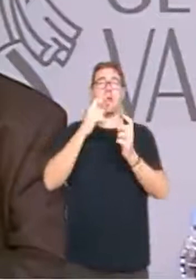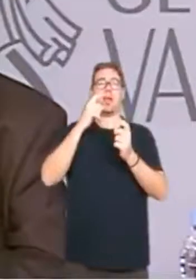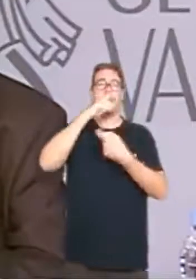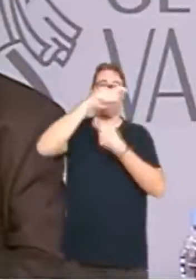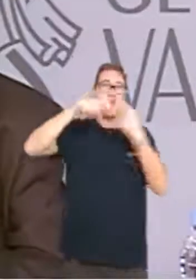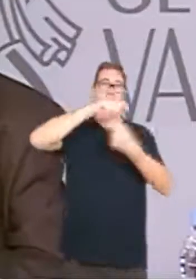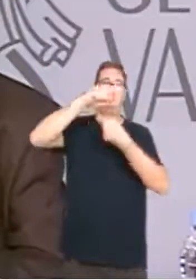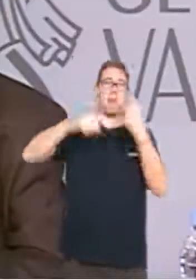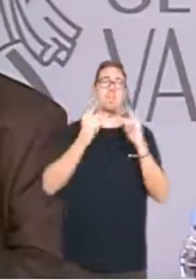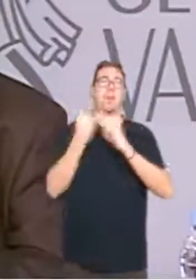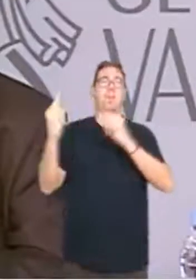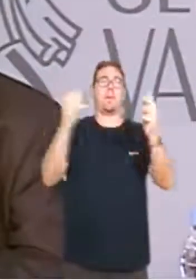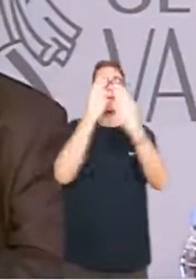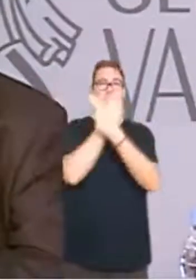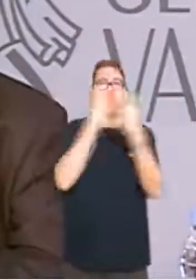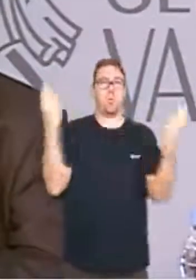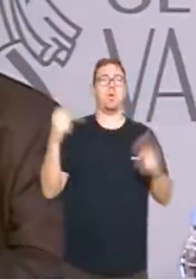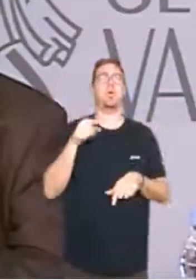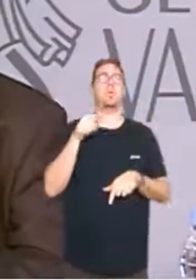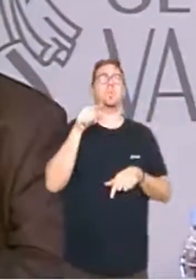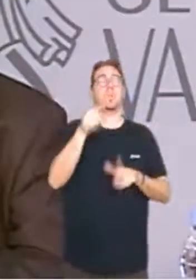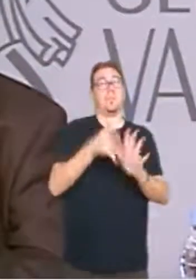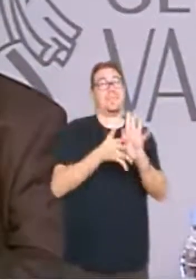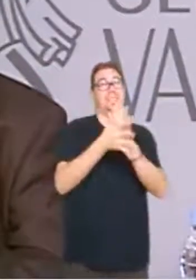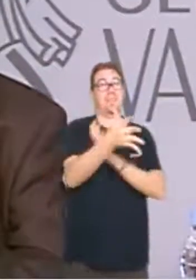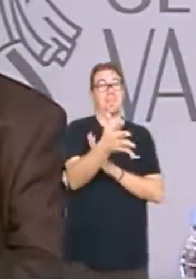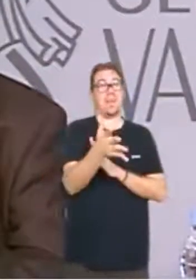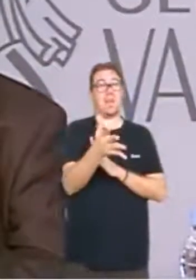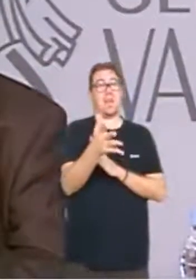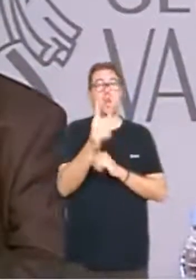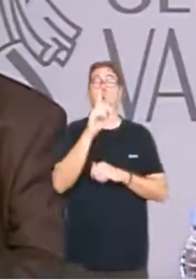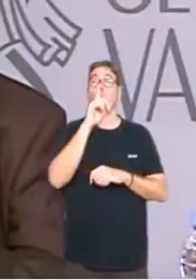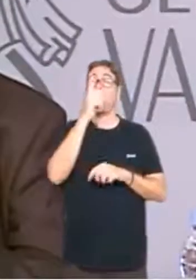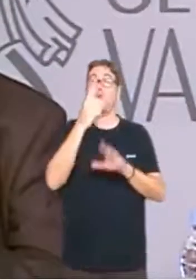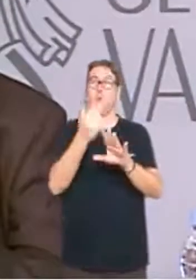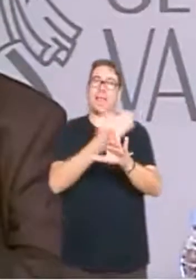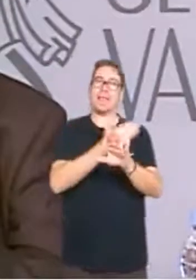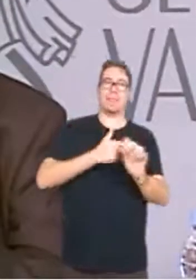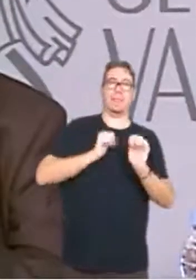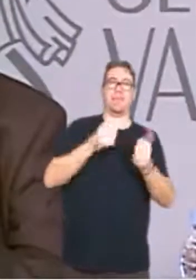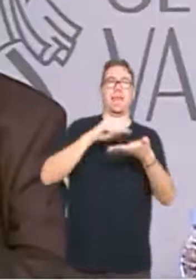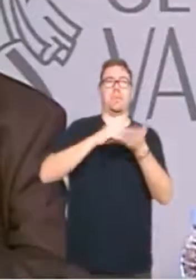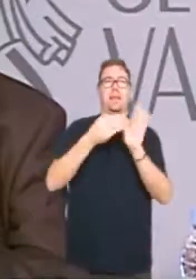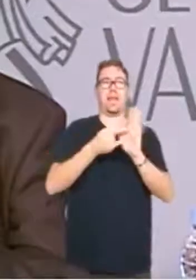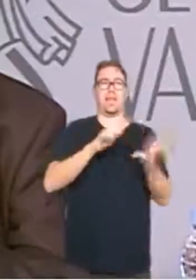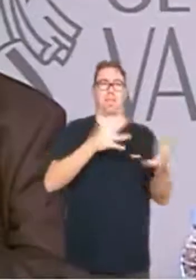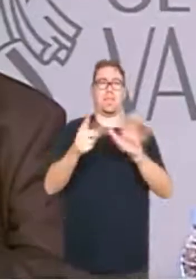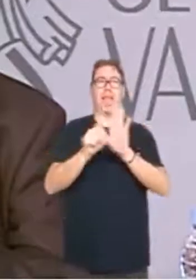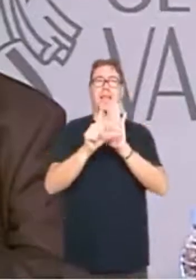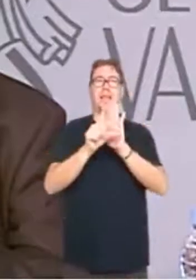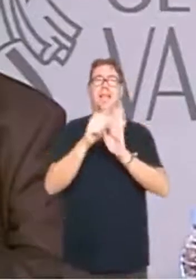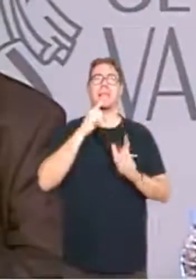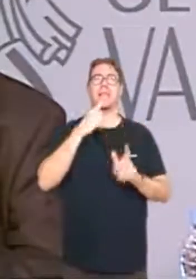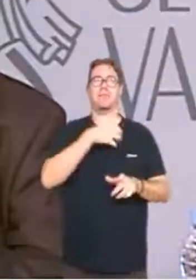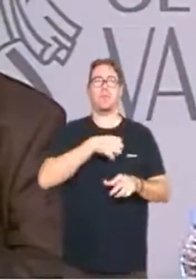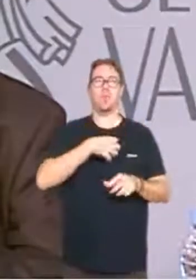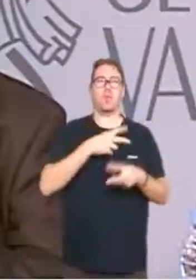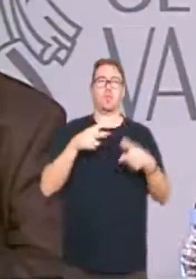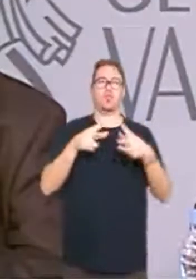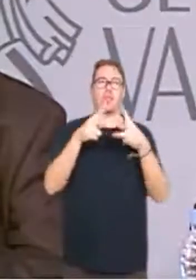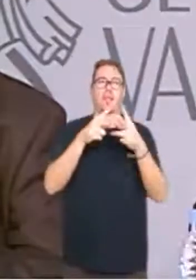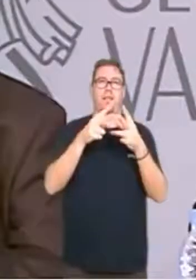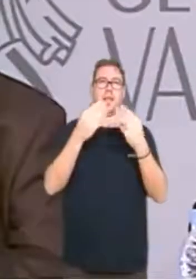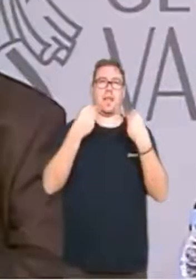'ampliació del parc públic i això suposa avançar-se també un any a l'aplicació del que marca la llei de funció social de la